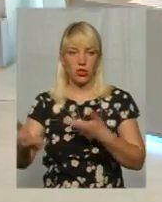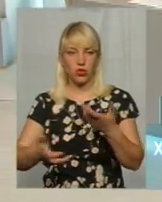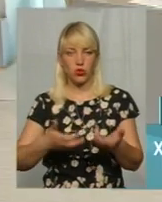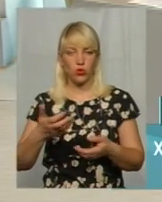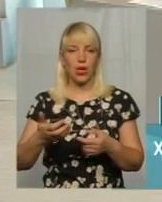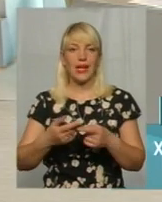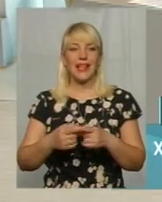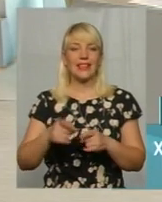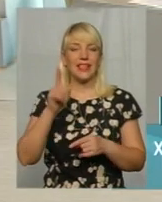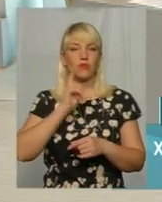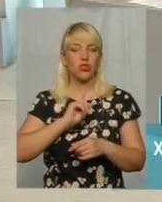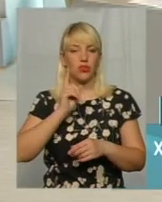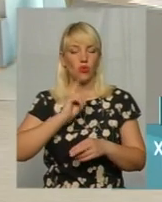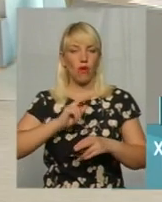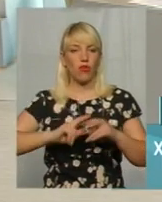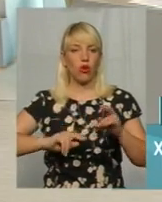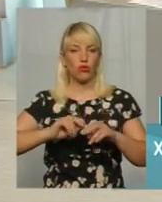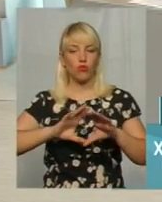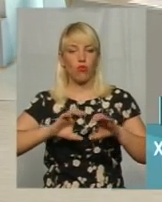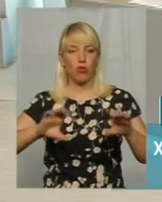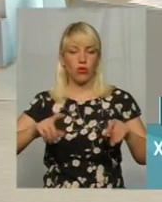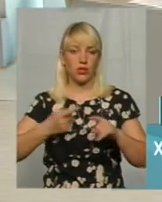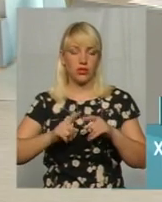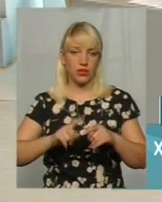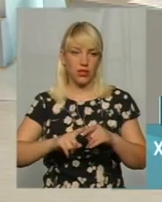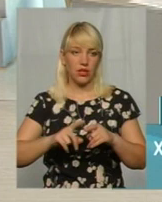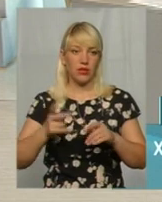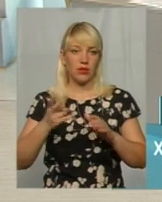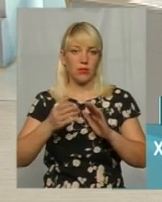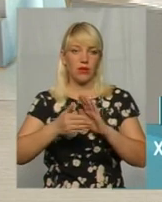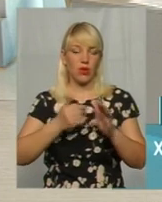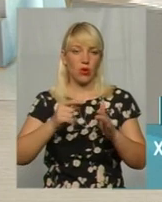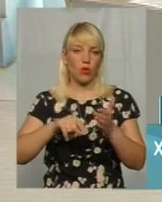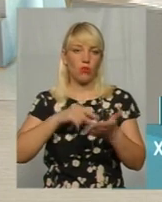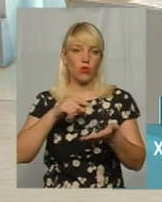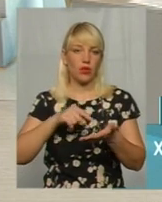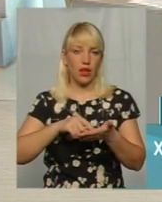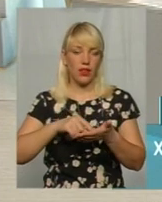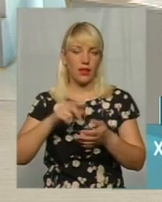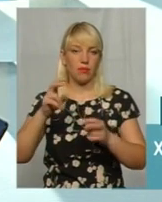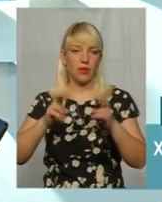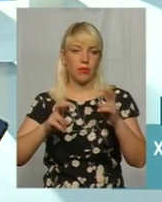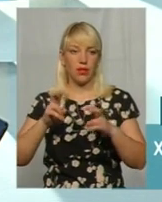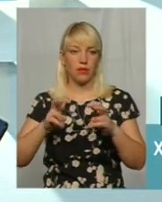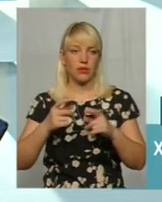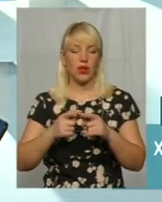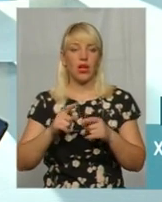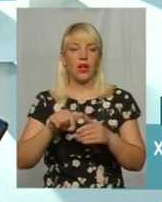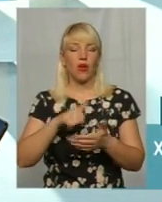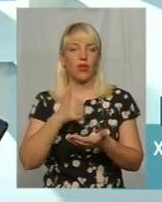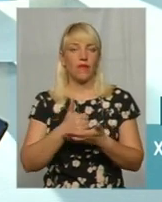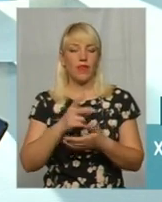розміщених без дозвільних документів. Тобто, це відбувається силами певного комунального підприємства. Тут ключовою знакою є те, що батут